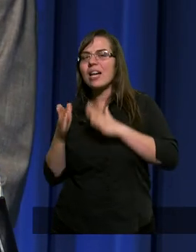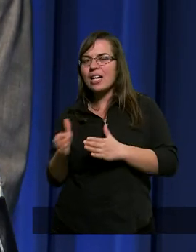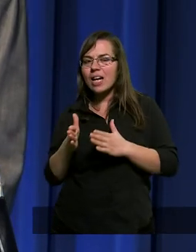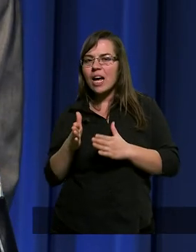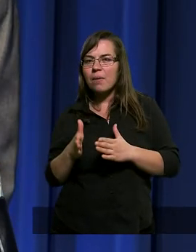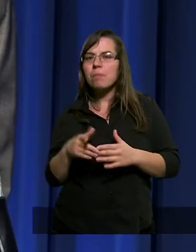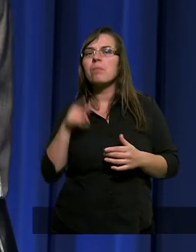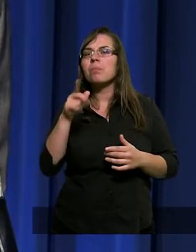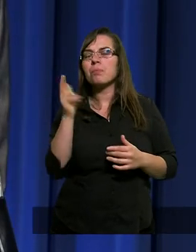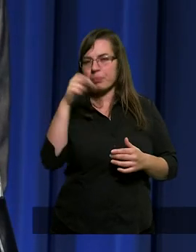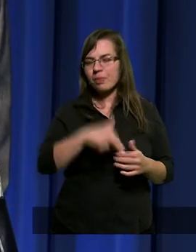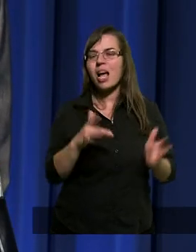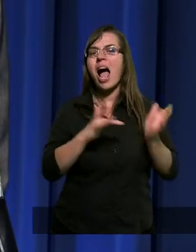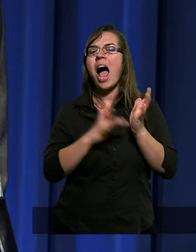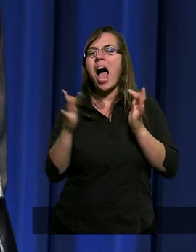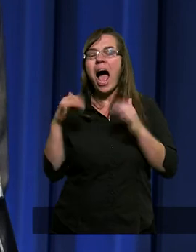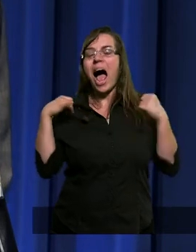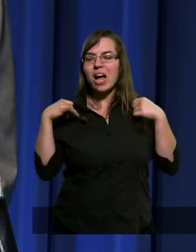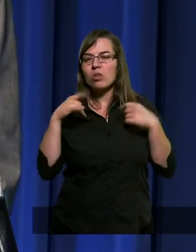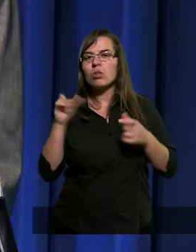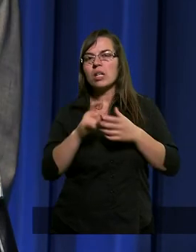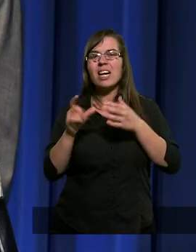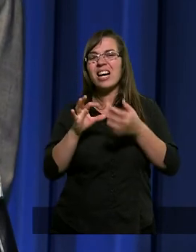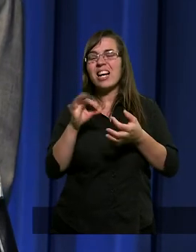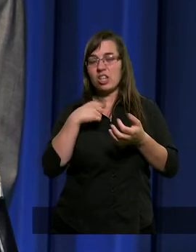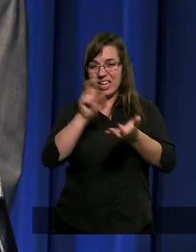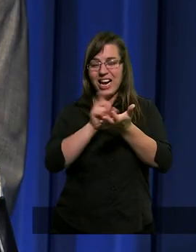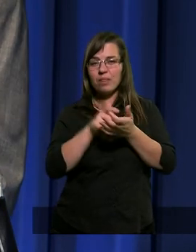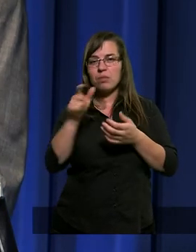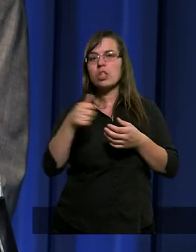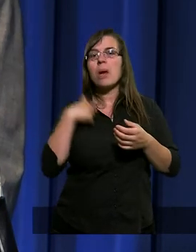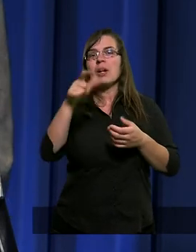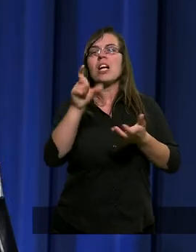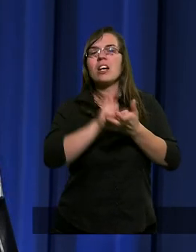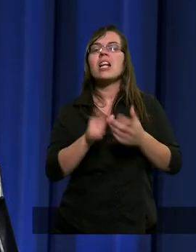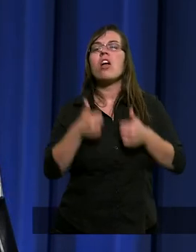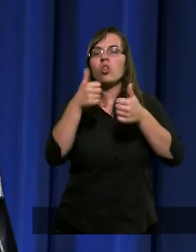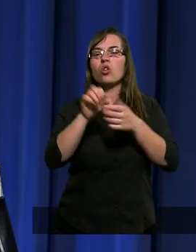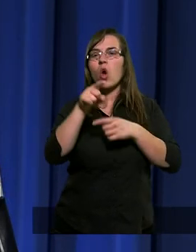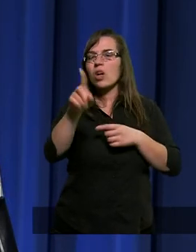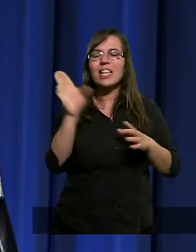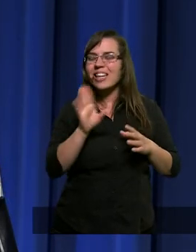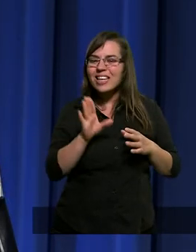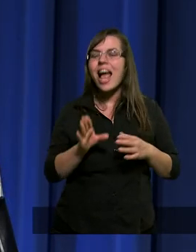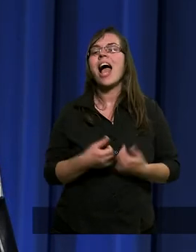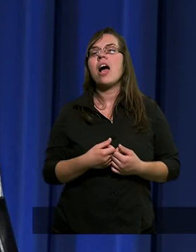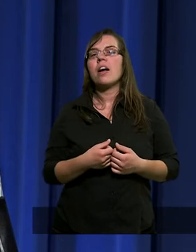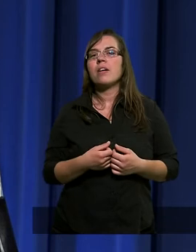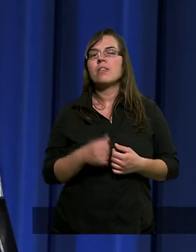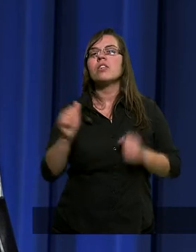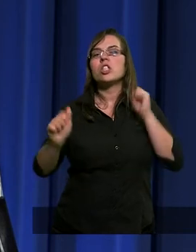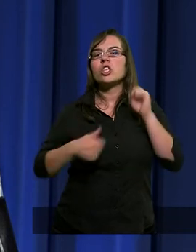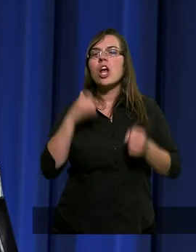przybył anioł z kielichem, nie żeby ten kielich goryczy za niego wypić,